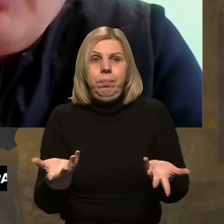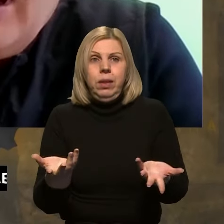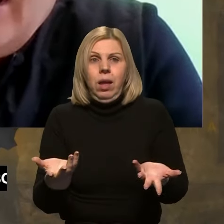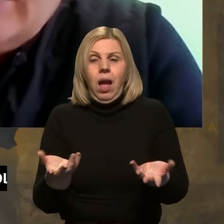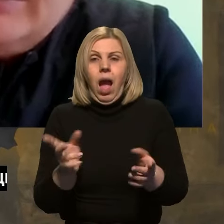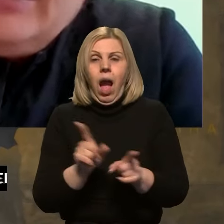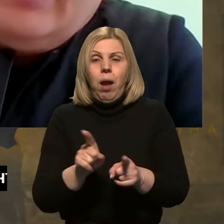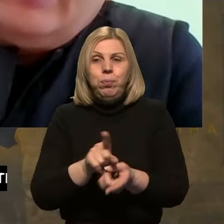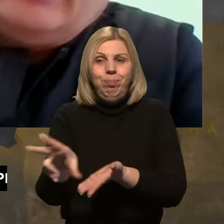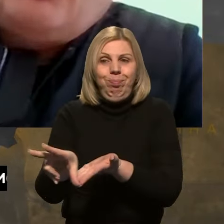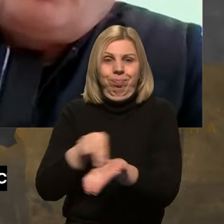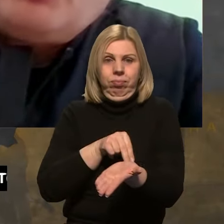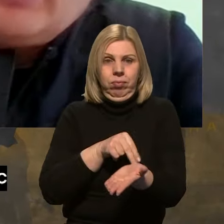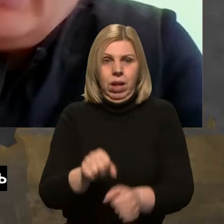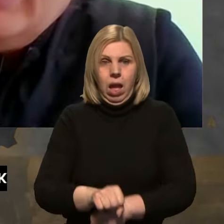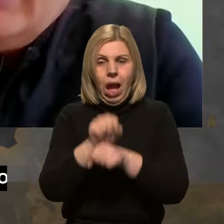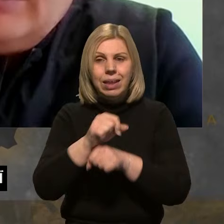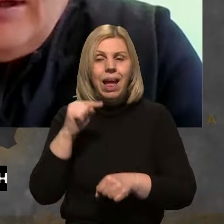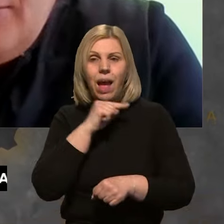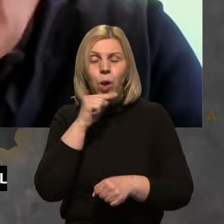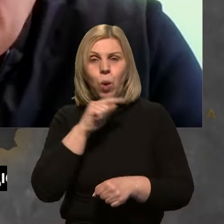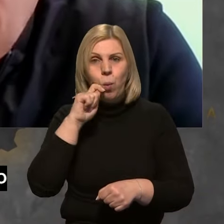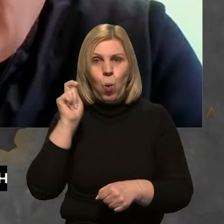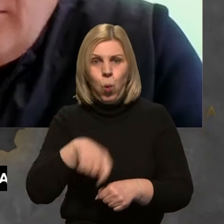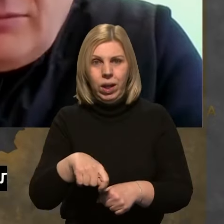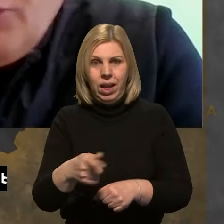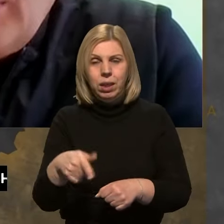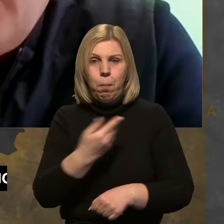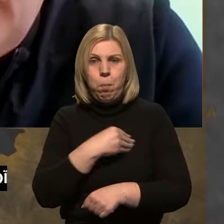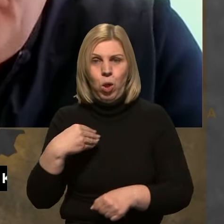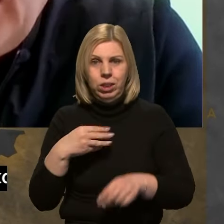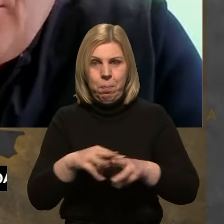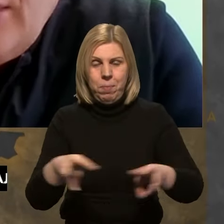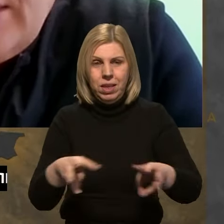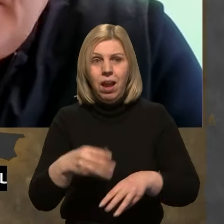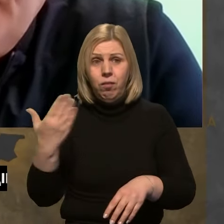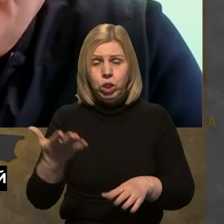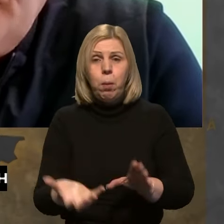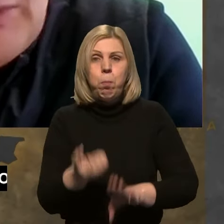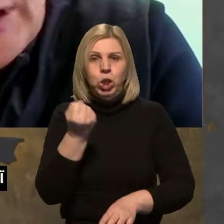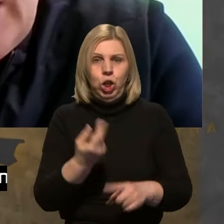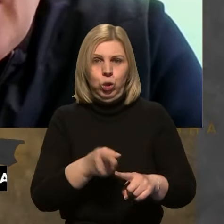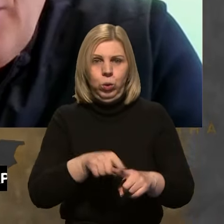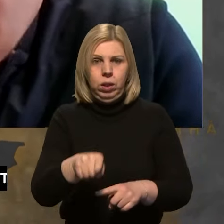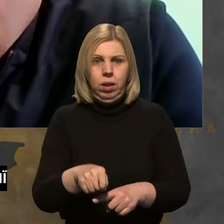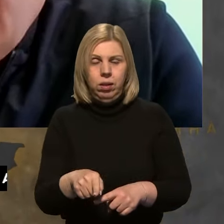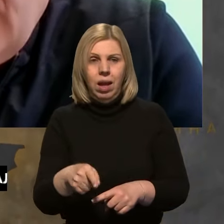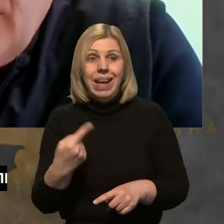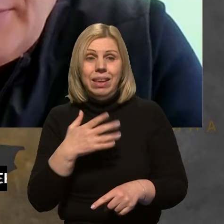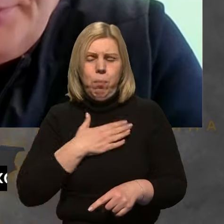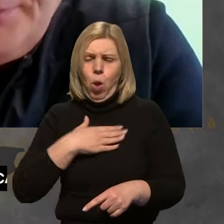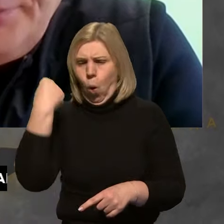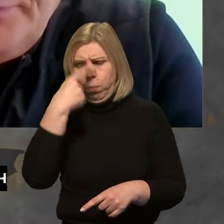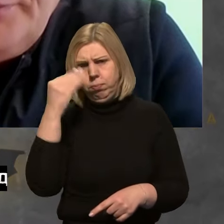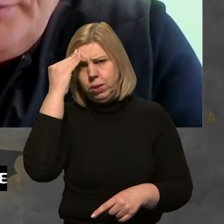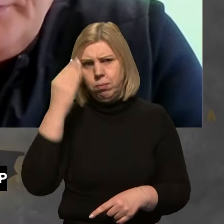послідовні акції на економіку України польським урядом, бо вони підтримуються. Це моя особиста